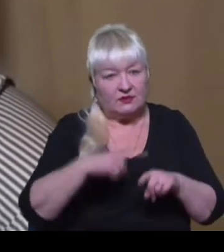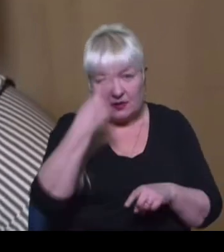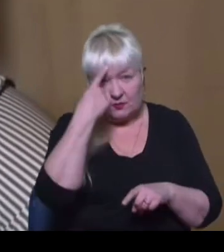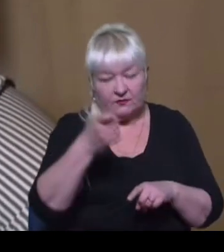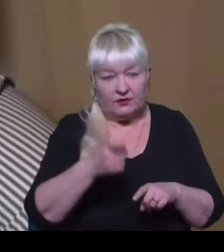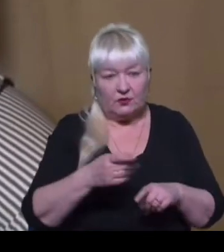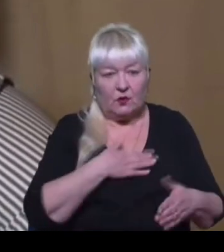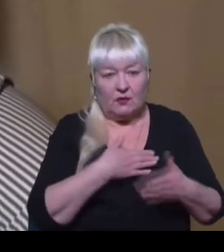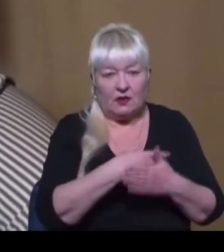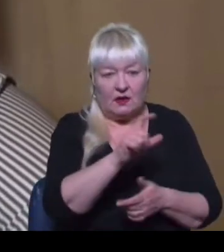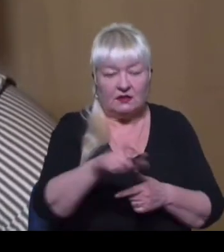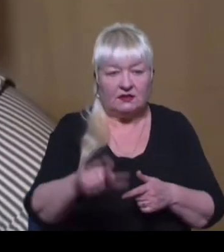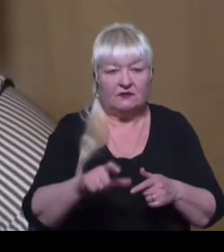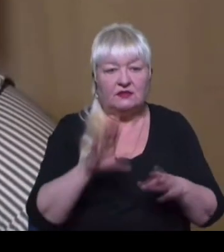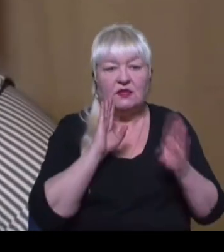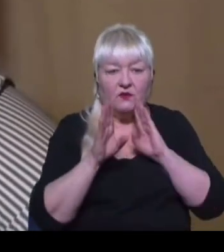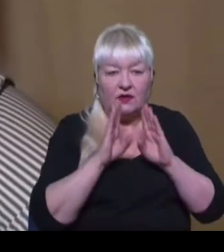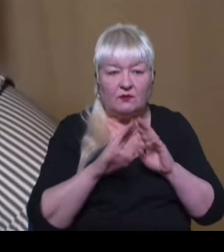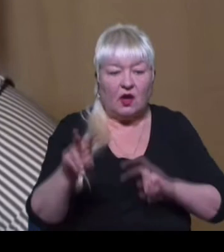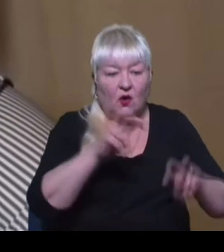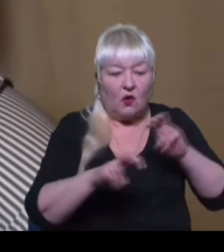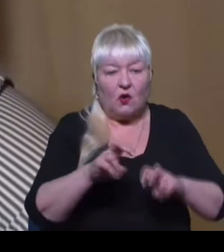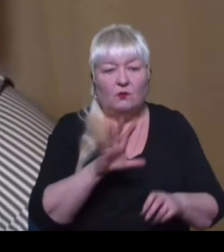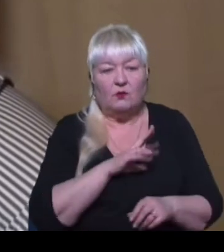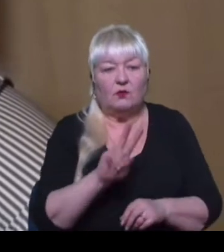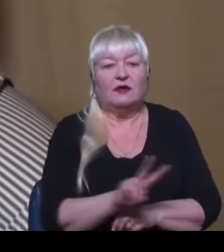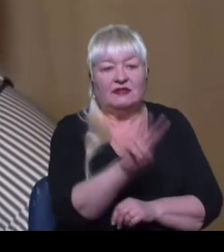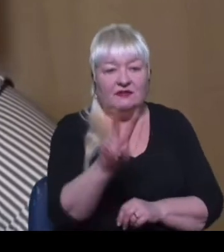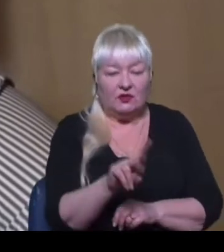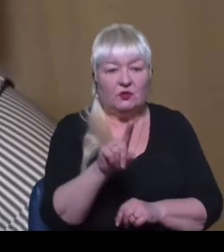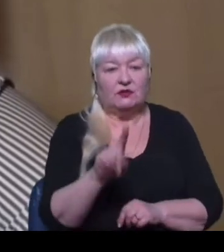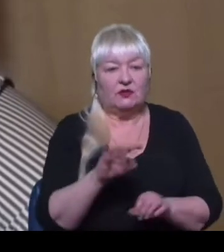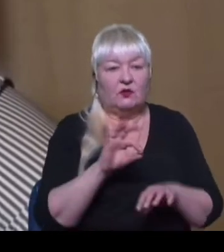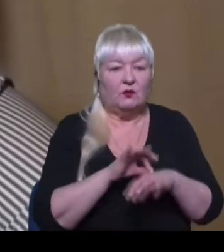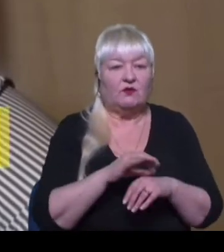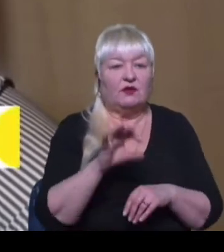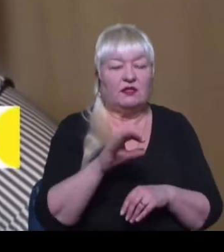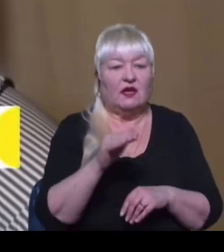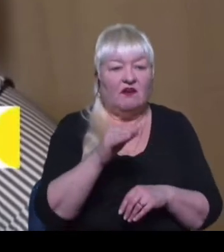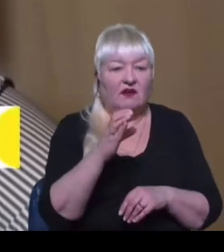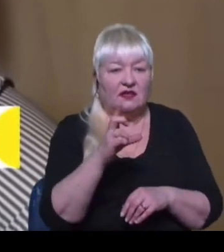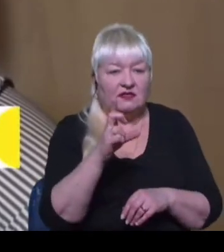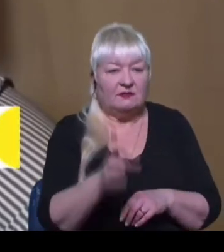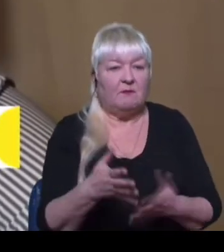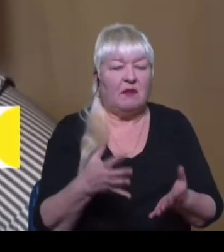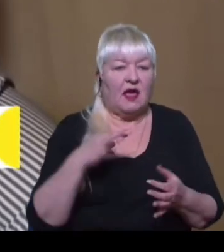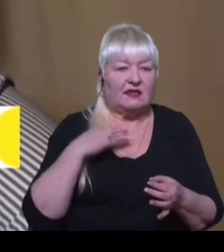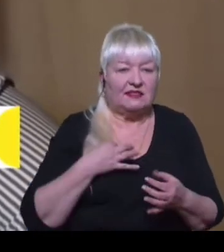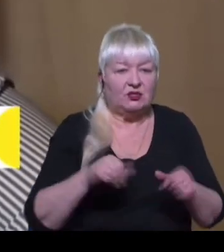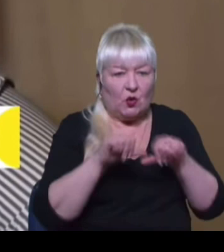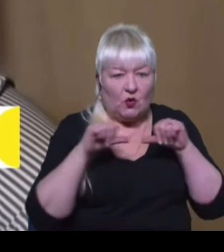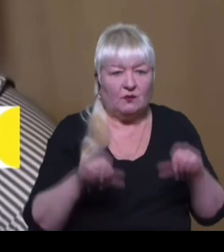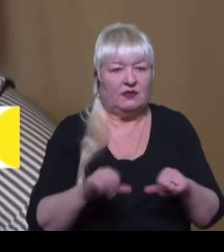сторінці в Фейсбук. Обшук тривав дві години, його проводили представники ФСБ, ОМОНа, слідчого комітету та окупаційна